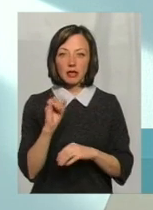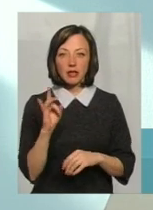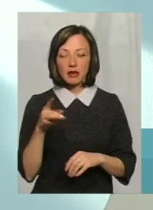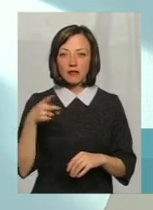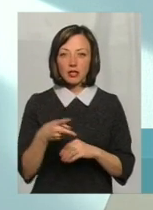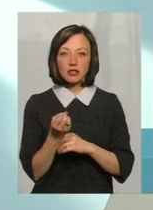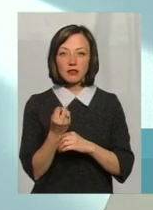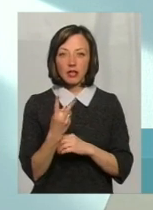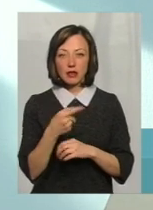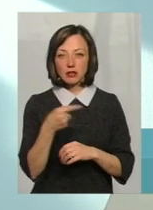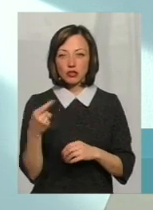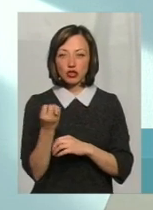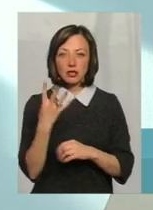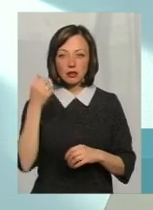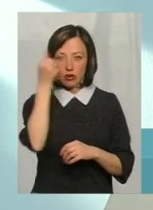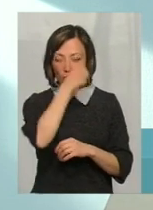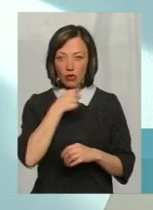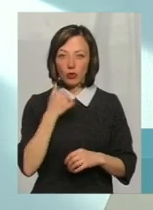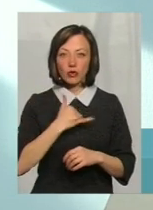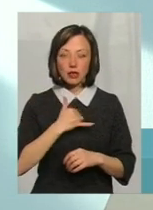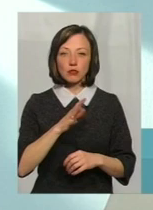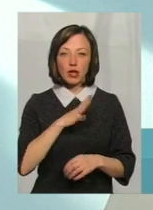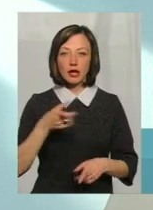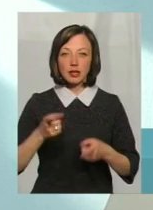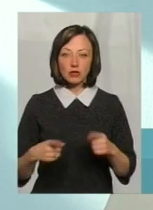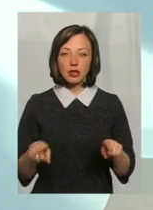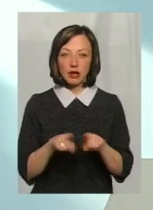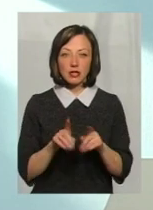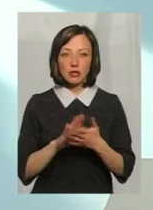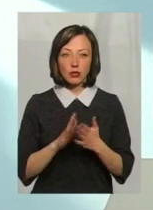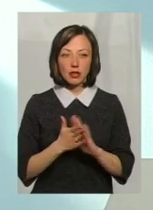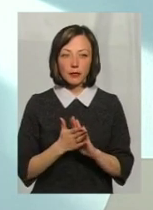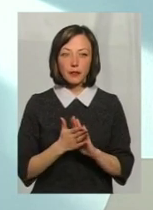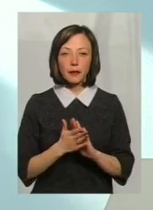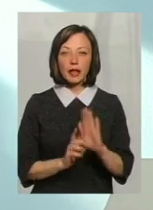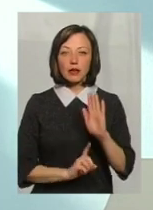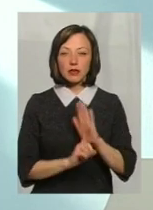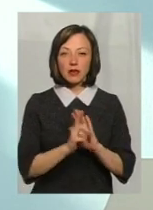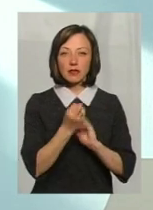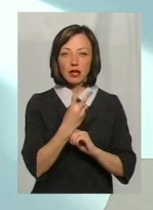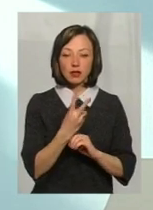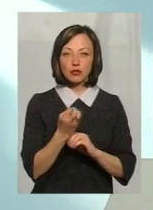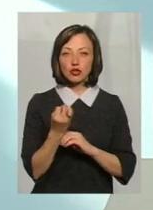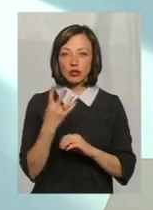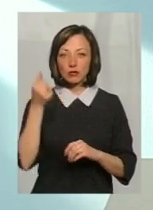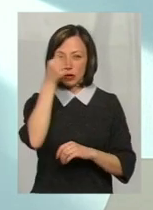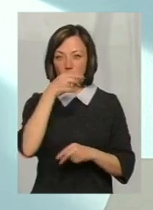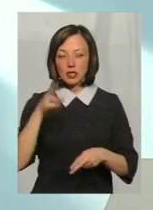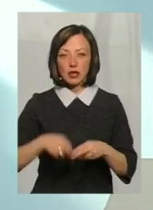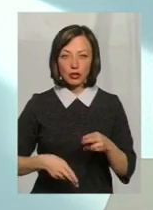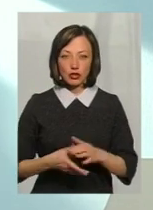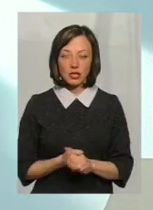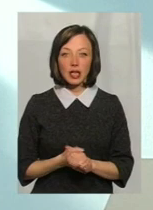2012-14 роки. У нас була дійсно така ситуація. Вона розпочалась в 2012-2014, закінчилась.